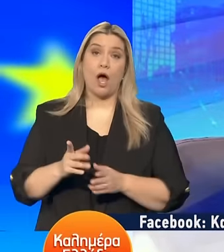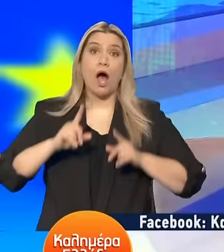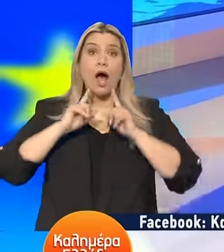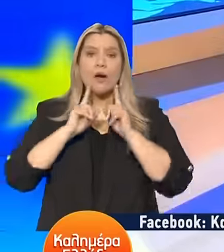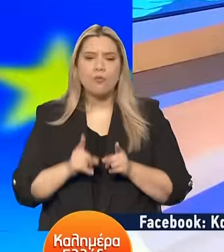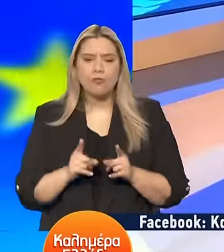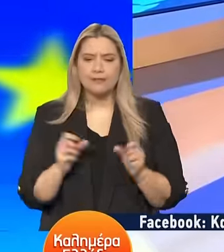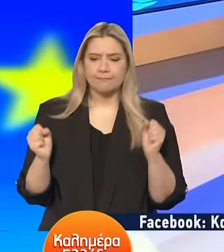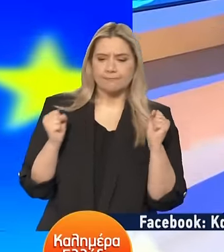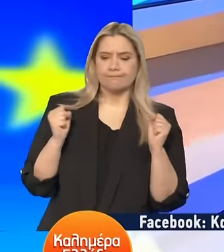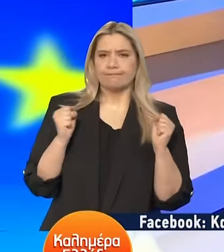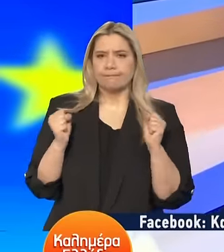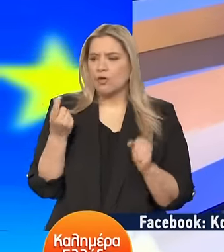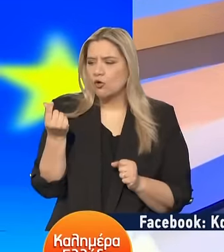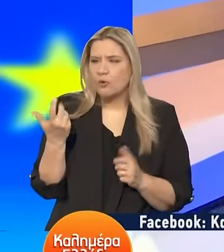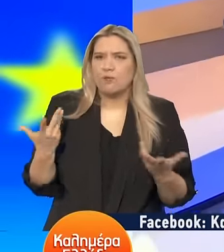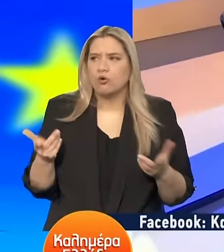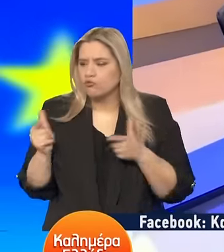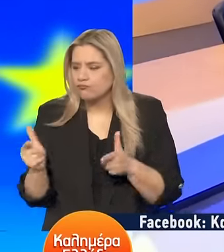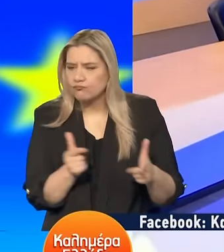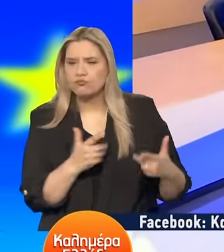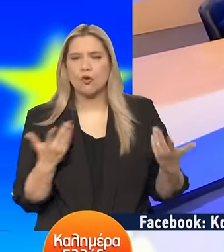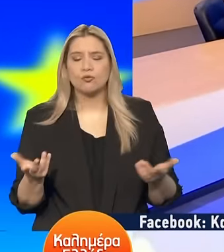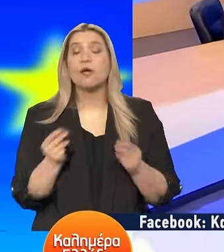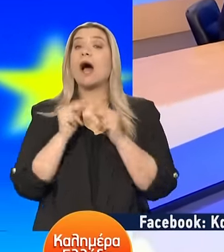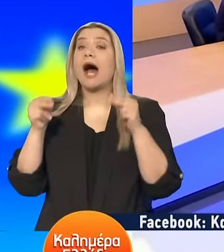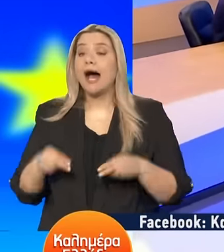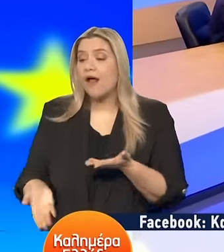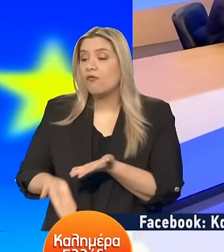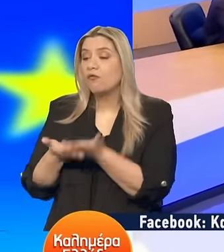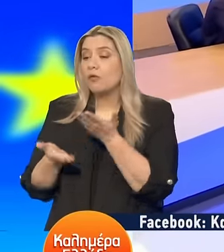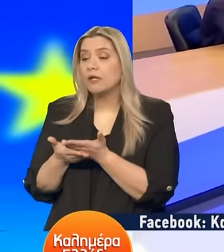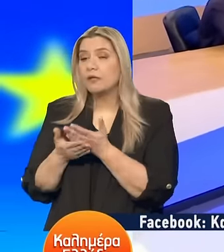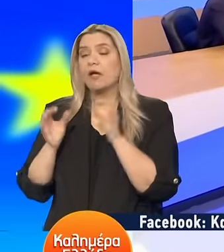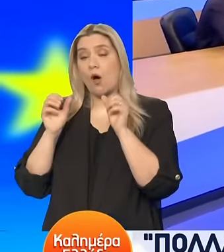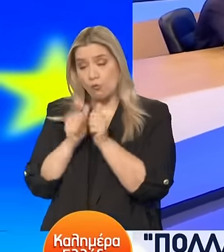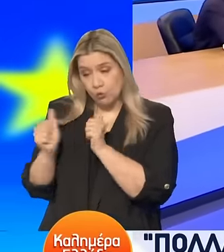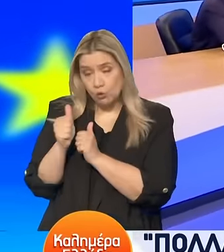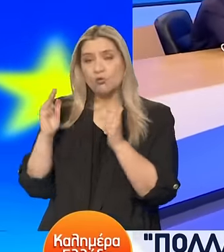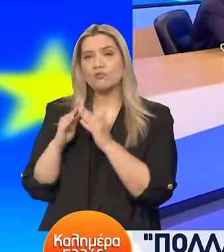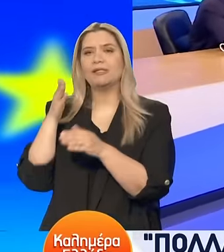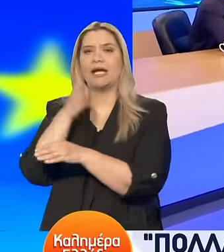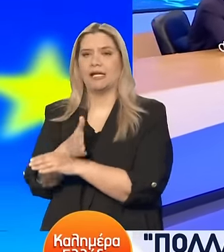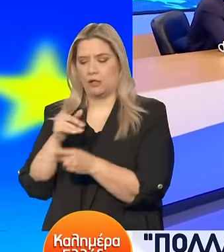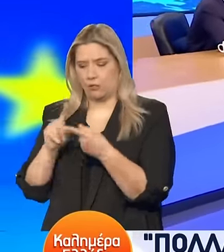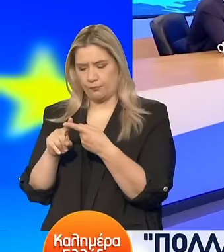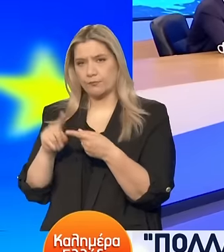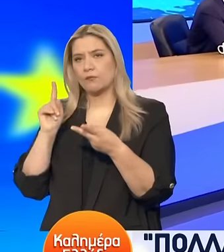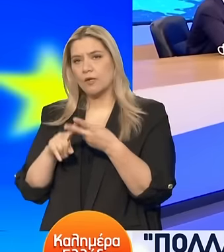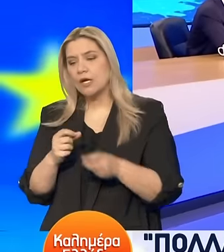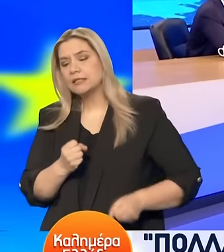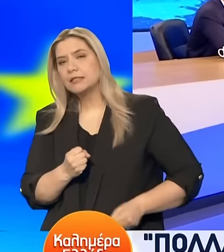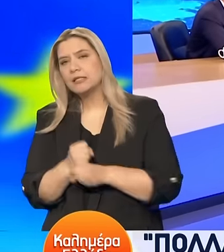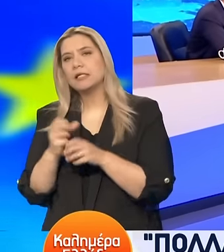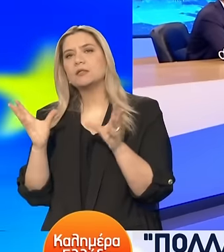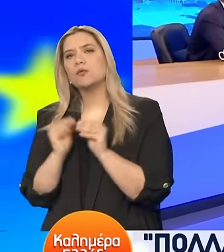προχωρήσουν Είναι οικονομική Άρα βοήθεια ως προς τα ενίκια Στήριξη με ζητήματα Όπως